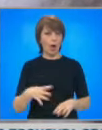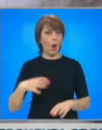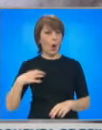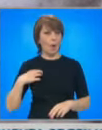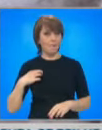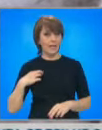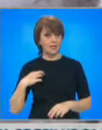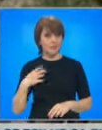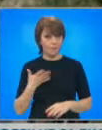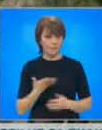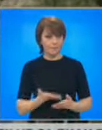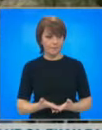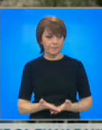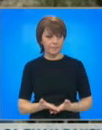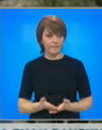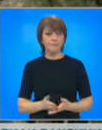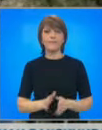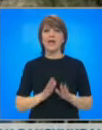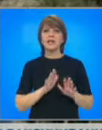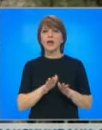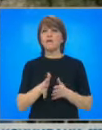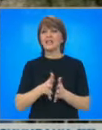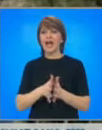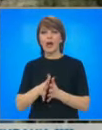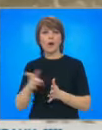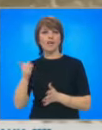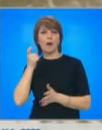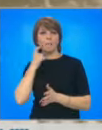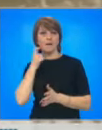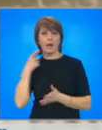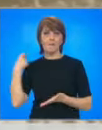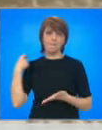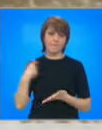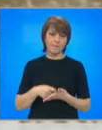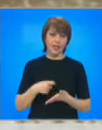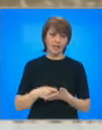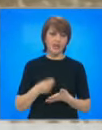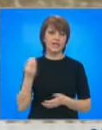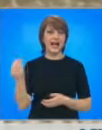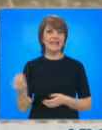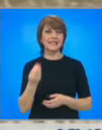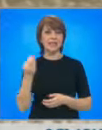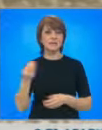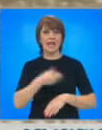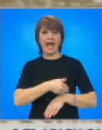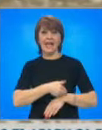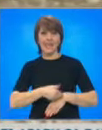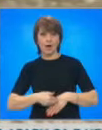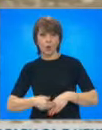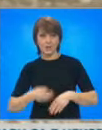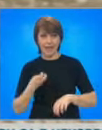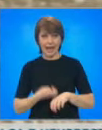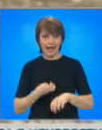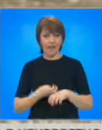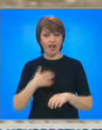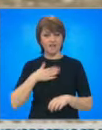и за освободителното движение. Неговите саратници в Белград плащат на двама сръбски хирурзии и наймат част на къща, където се